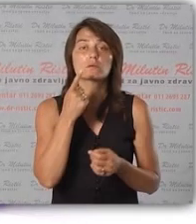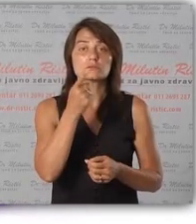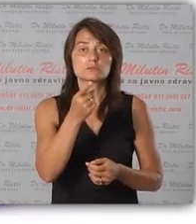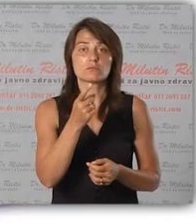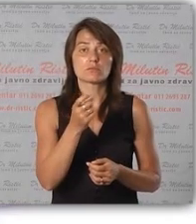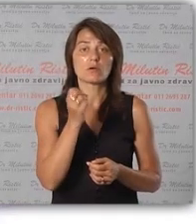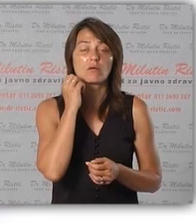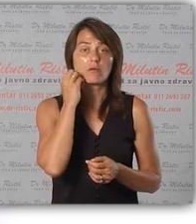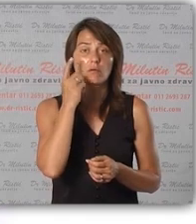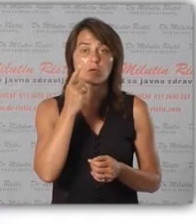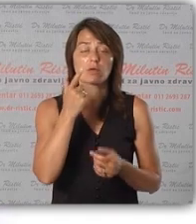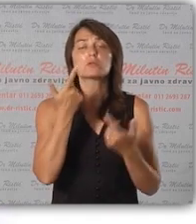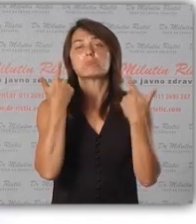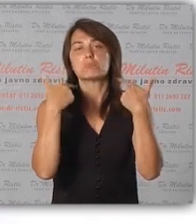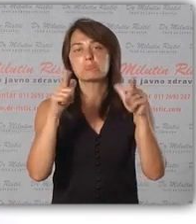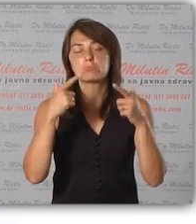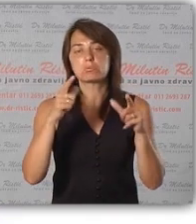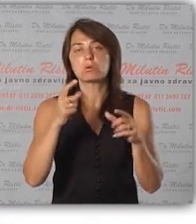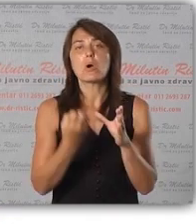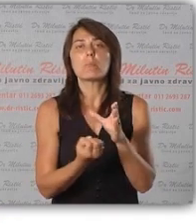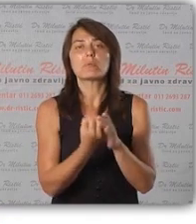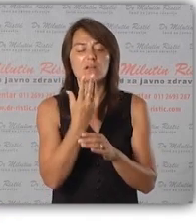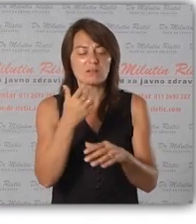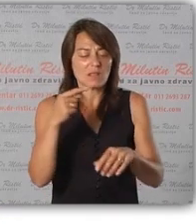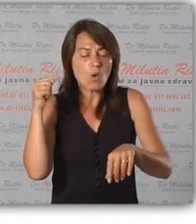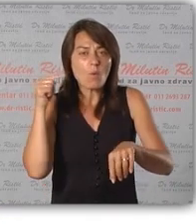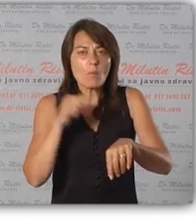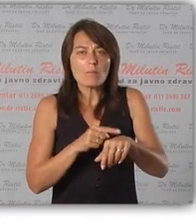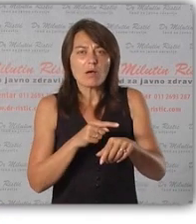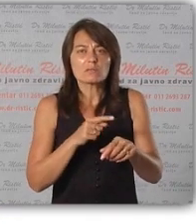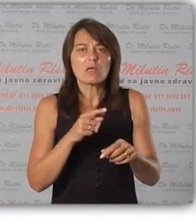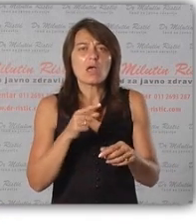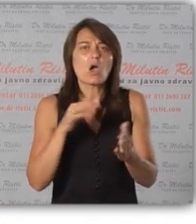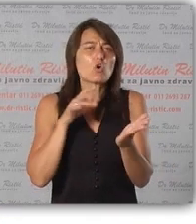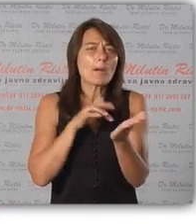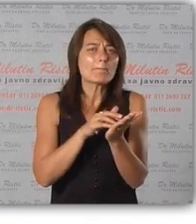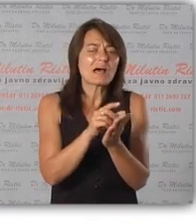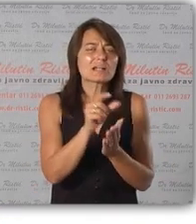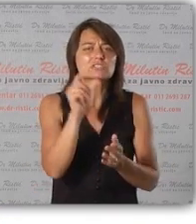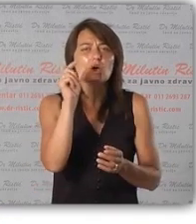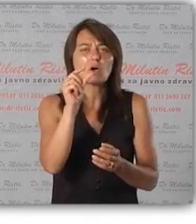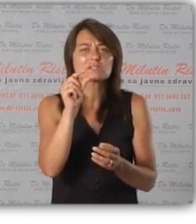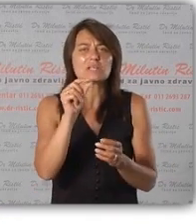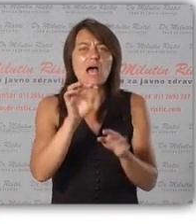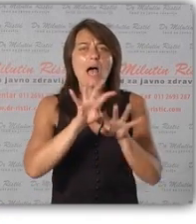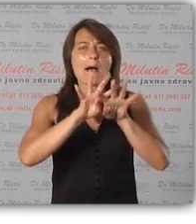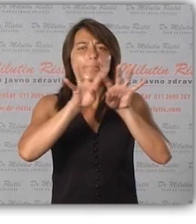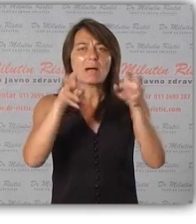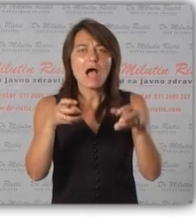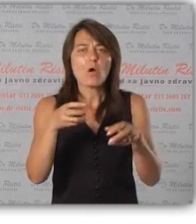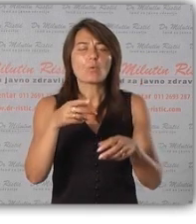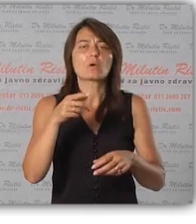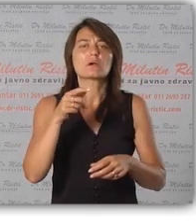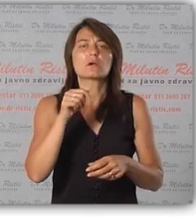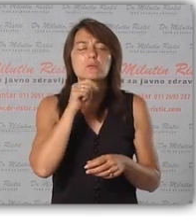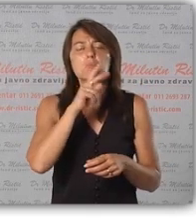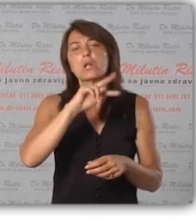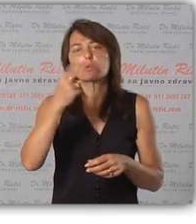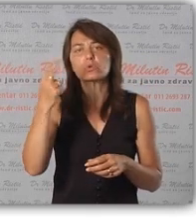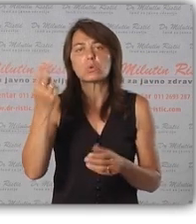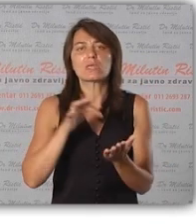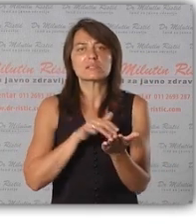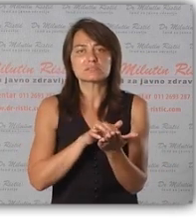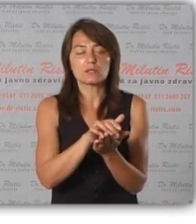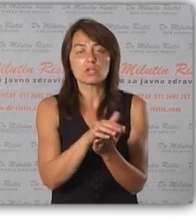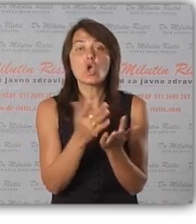UBODE Ukoliko vas tokom boravka u prirodi ubode neki insekt, komarac, osa, pčela, pavuk itd.